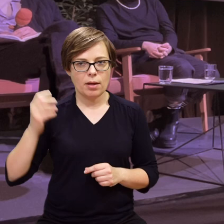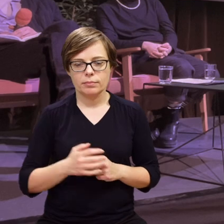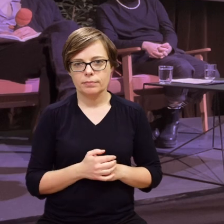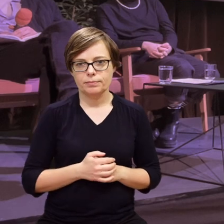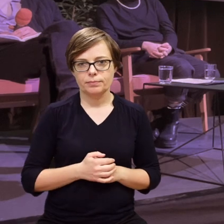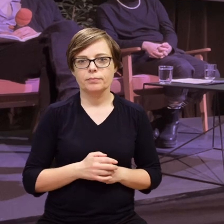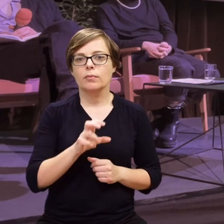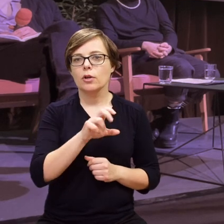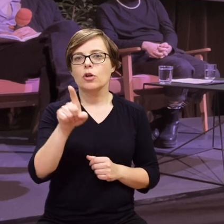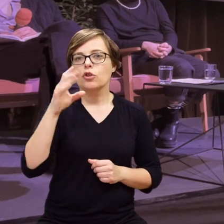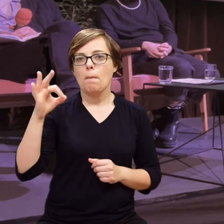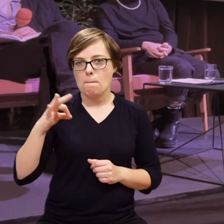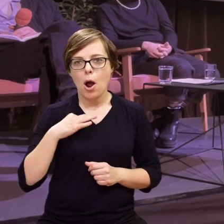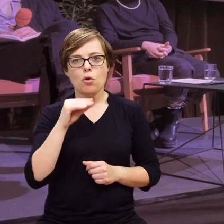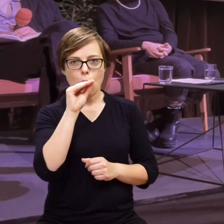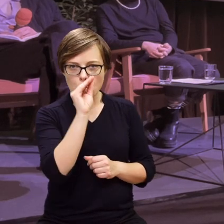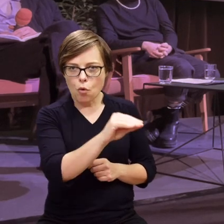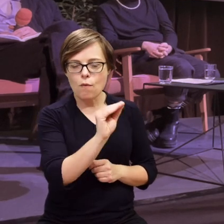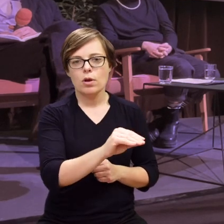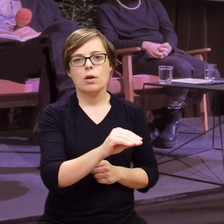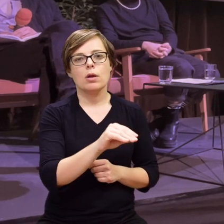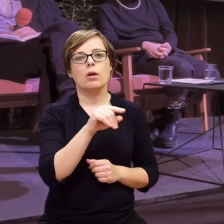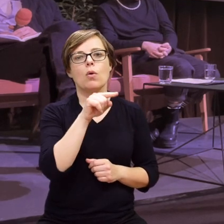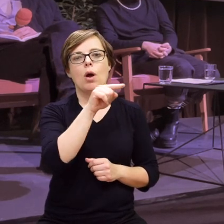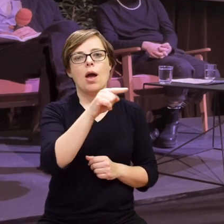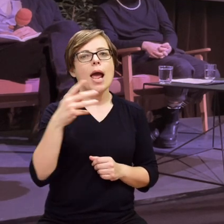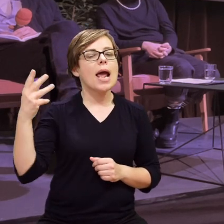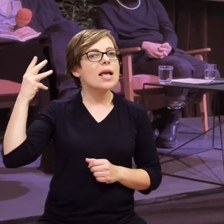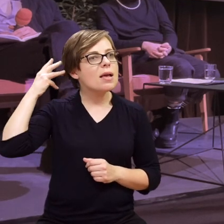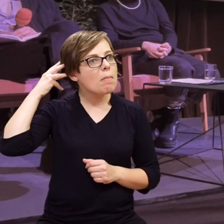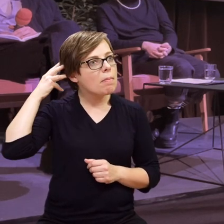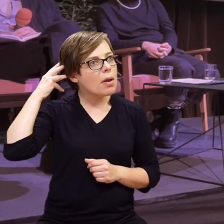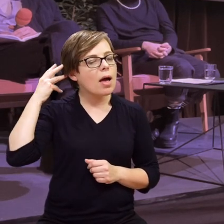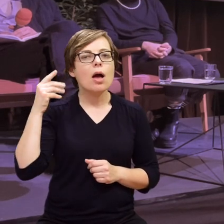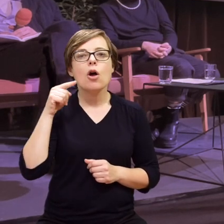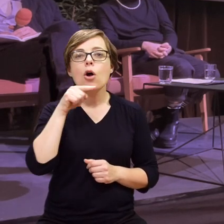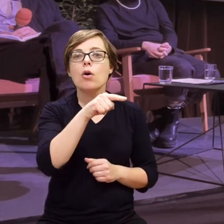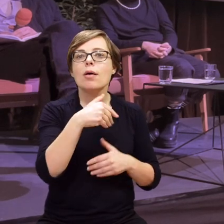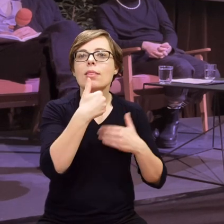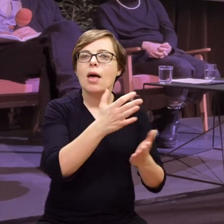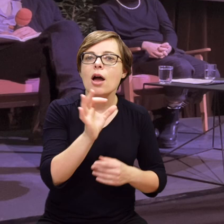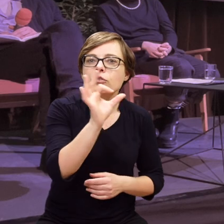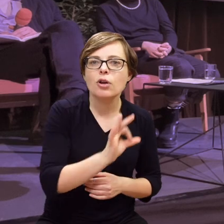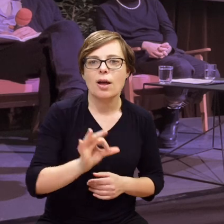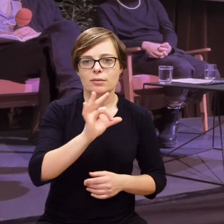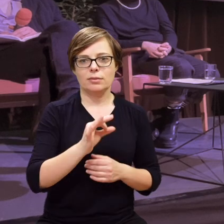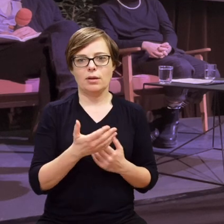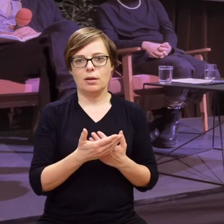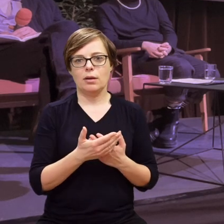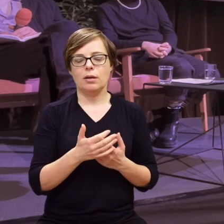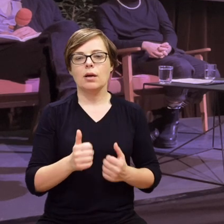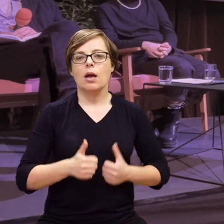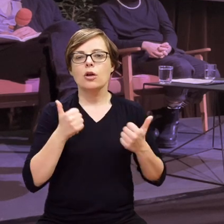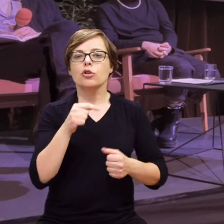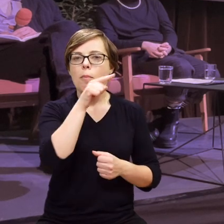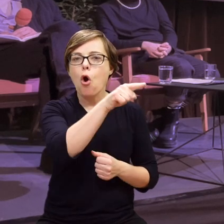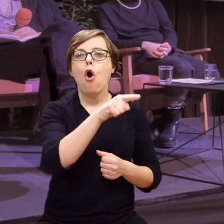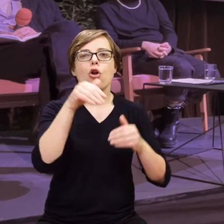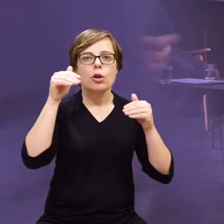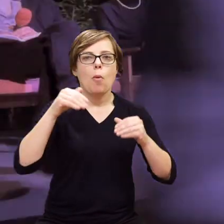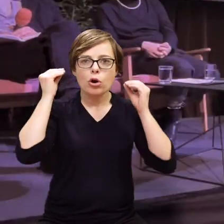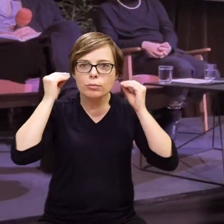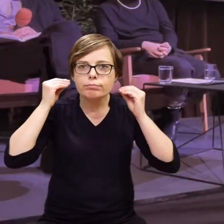czy Pani im mówiła, że implantacja jest ich wielką szansą, żeby oni mogli